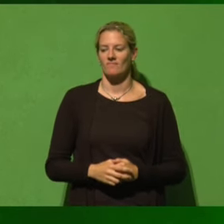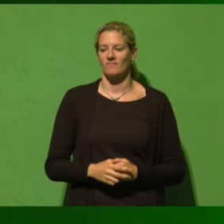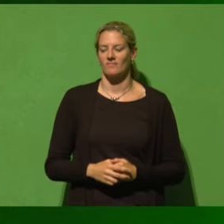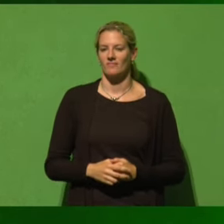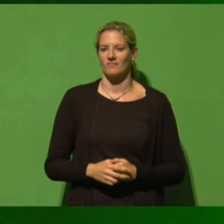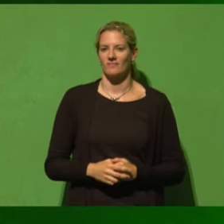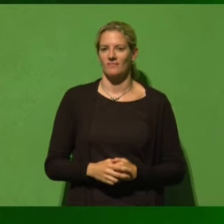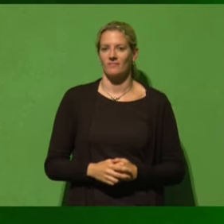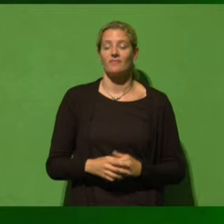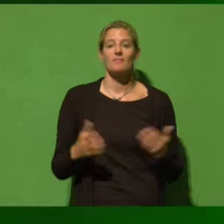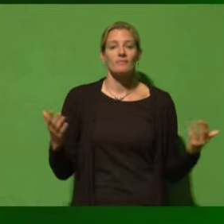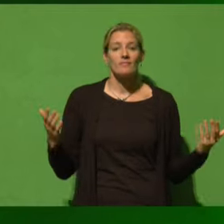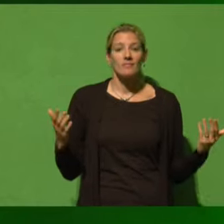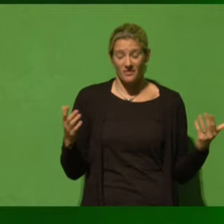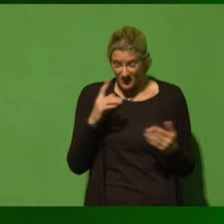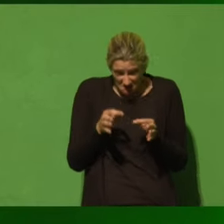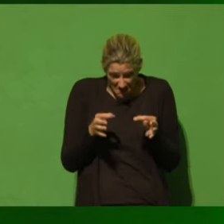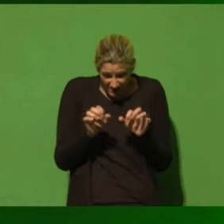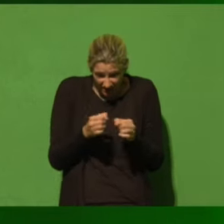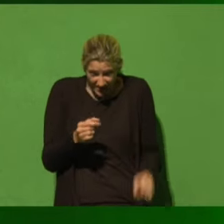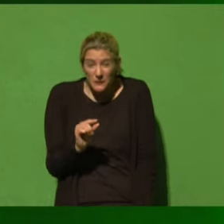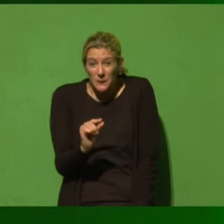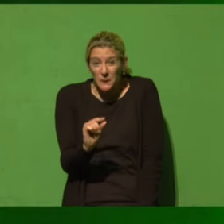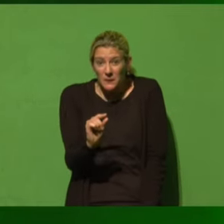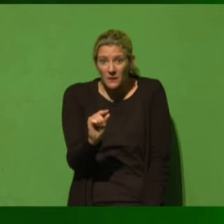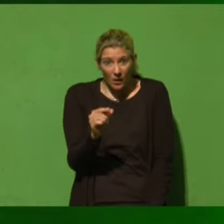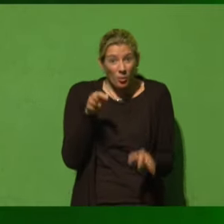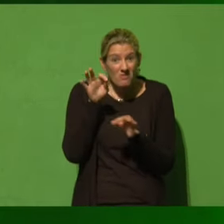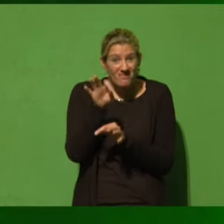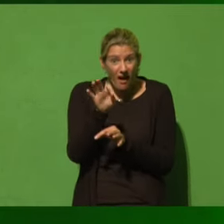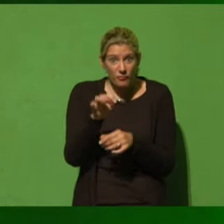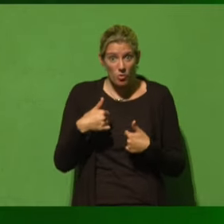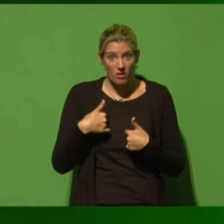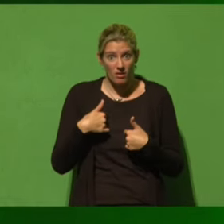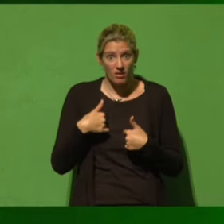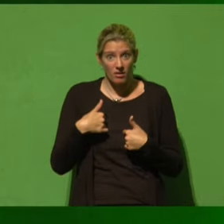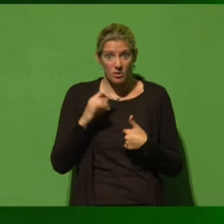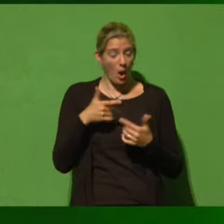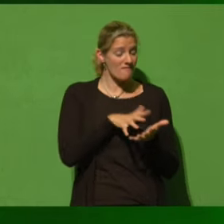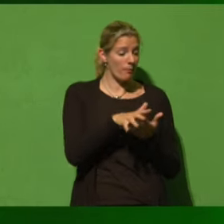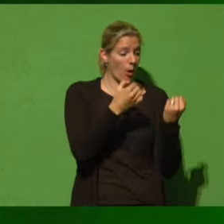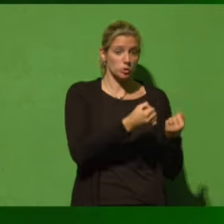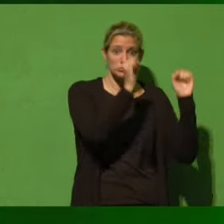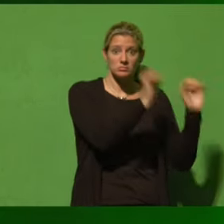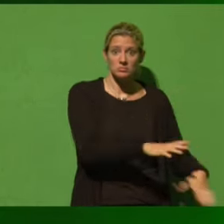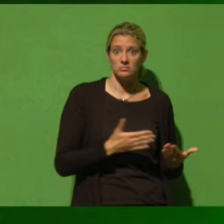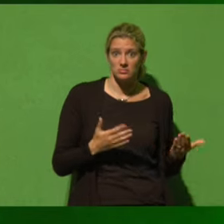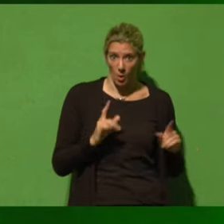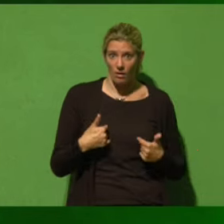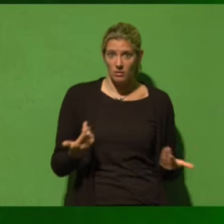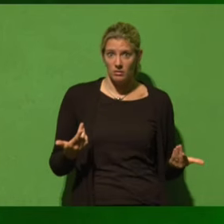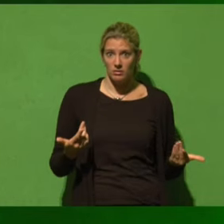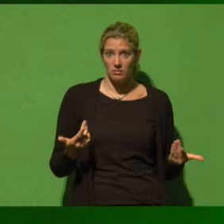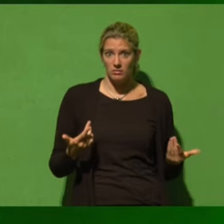Und für diese Messungenauigkeit sollen wir Verbraucherschutzstandards aufgeben, sollen wir mit Hilfe der